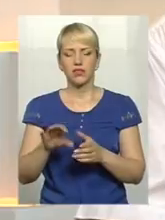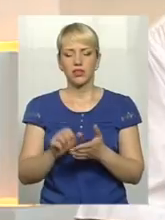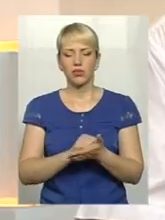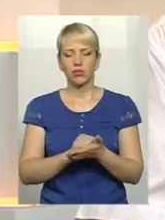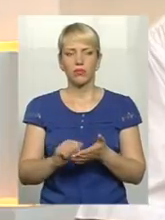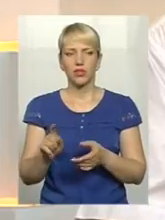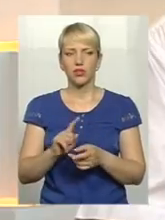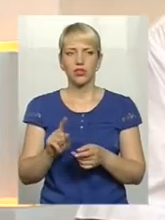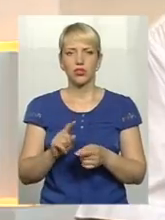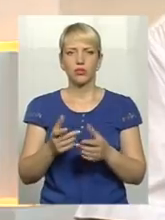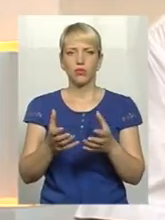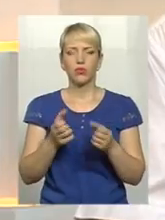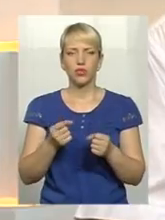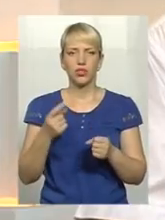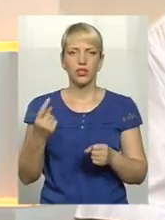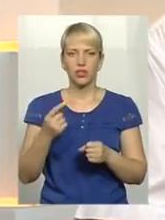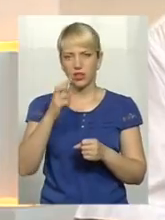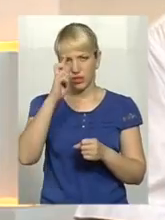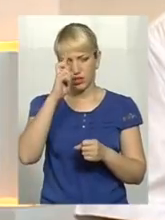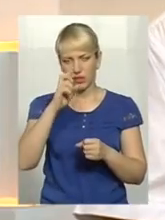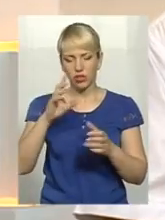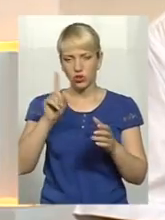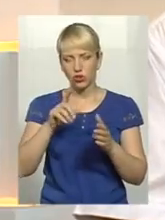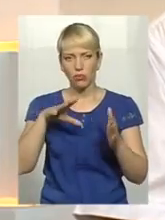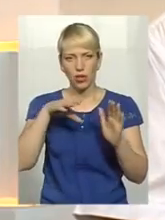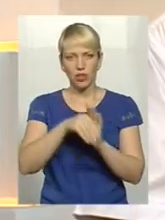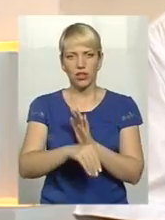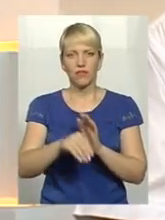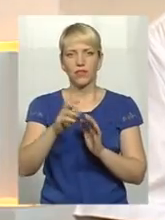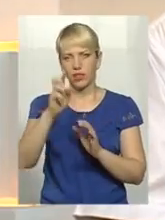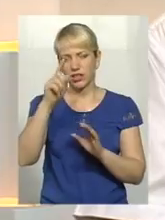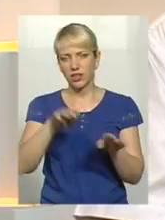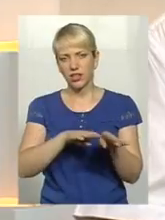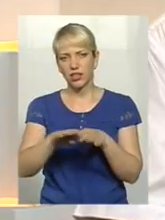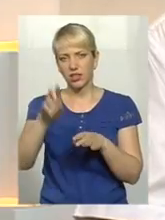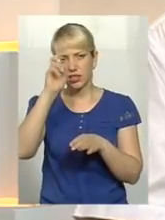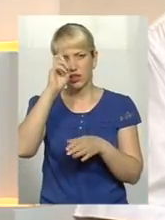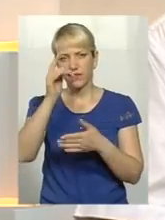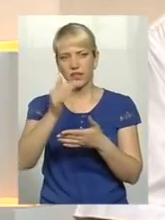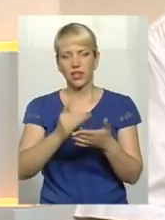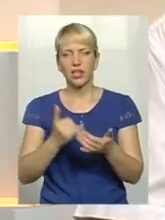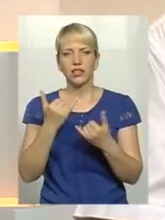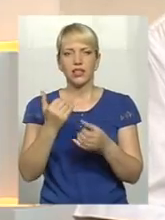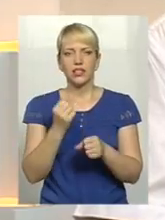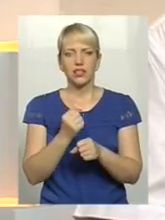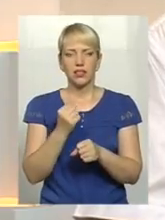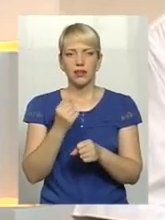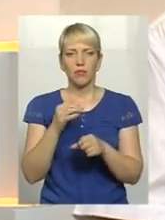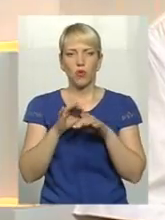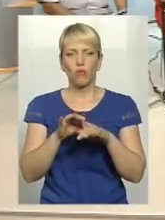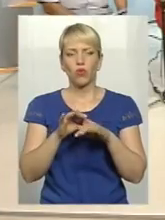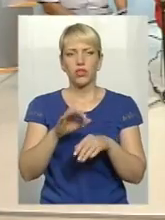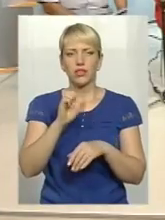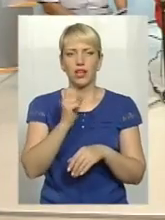того, щоб ми включили в цей єдиний державний реєстр. Далі проводиться на даний час анкетування кожного